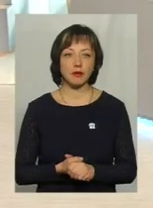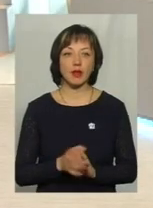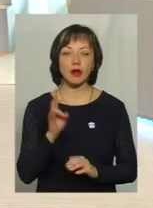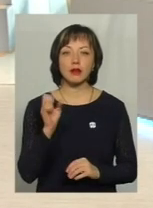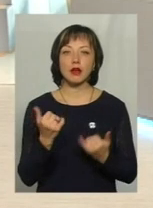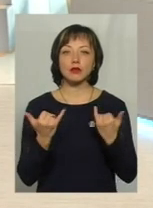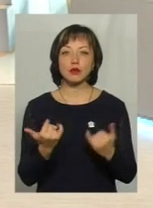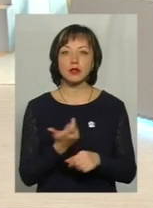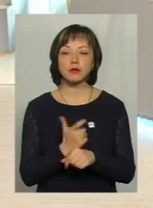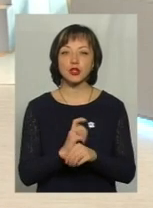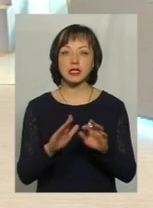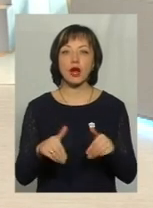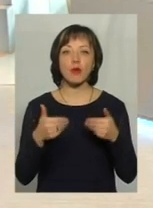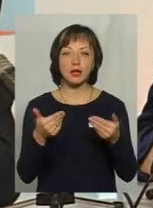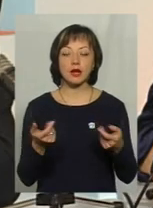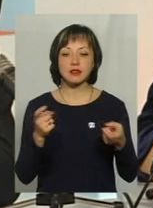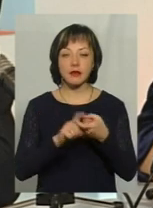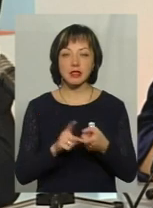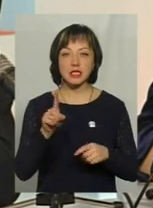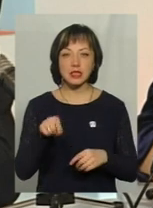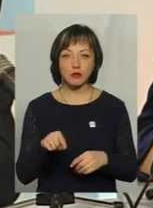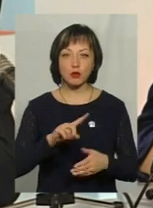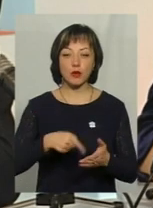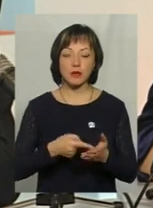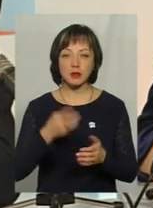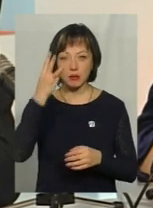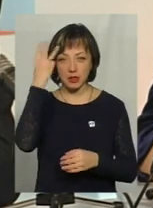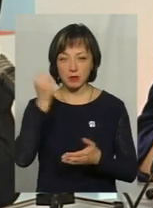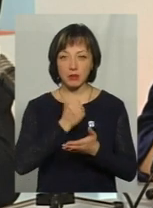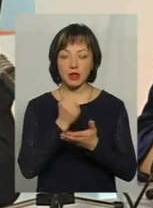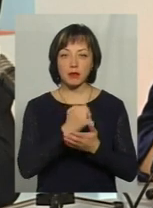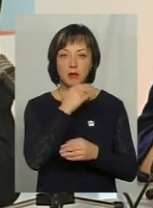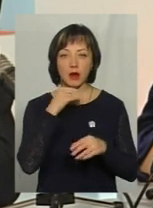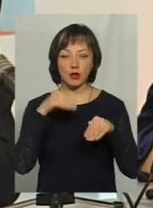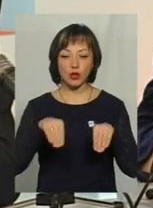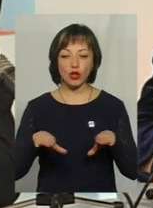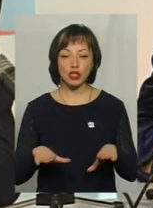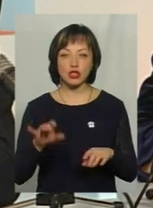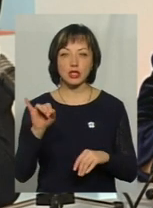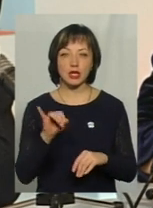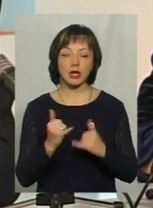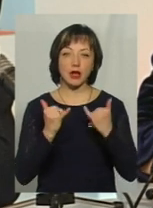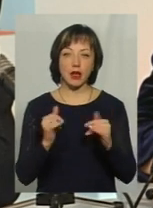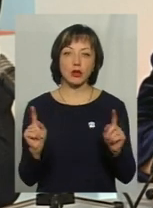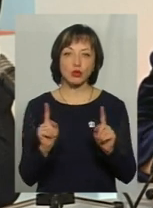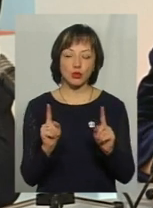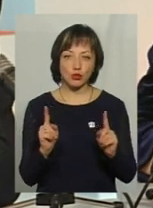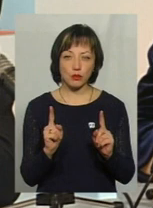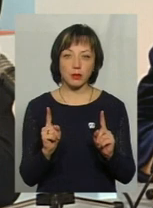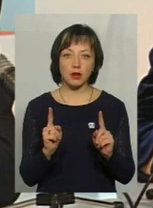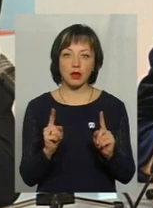сьогодні більшість рекомендацій зв'язана з тим, що по місту прийнято багато рішень для того, щоб